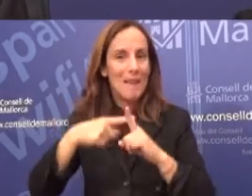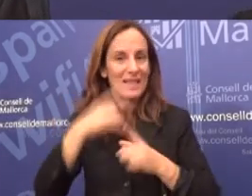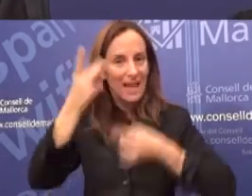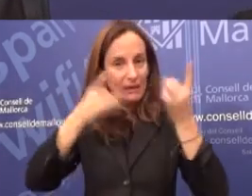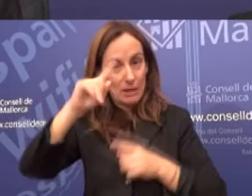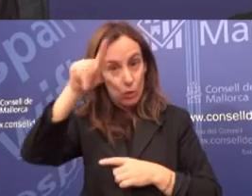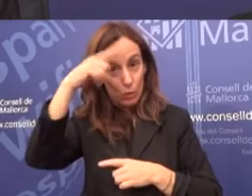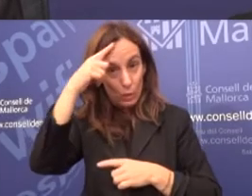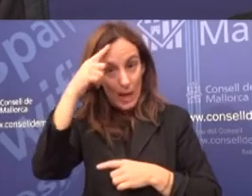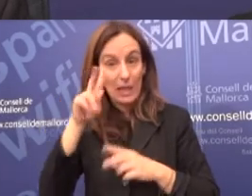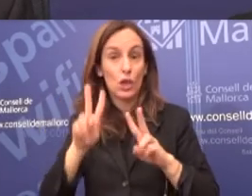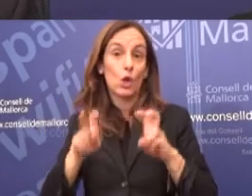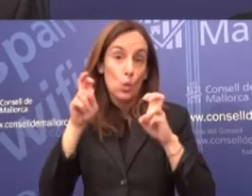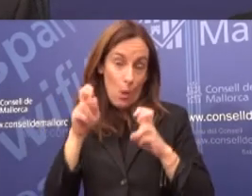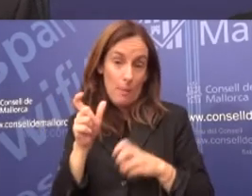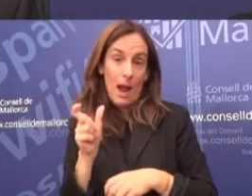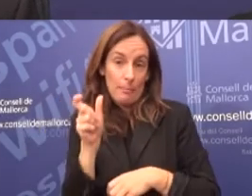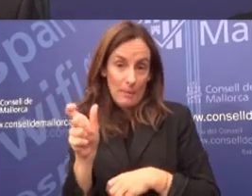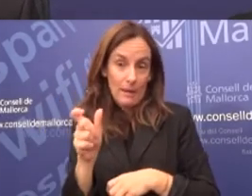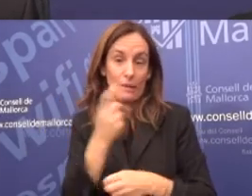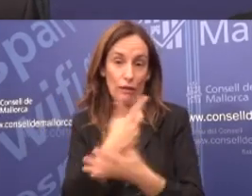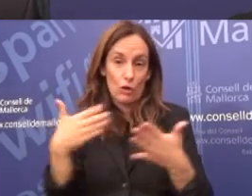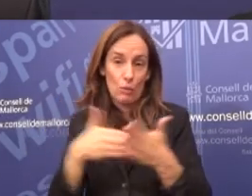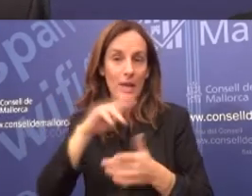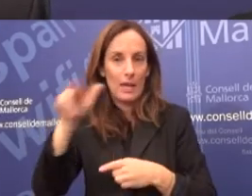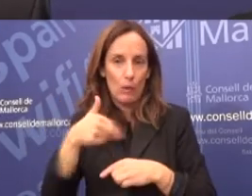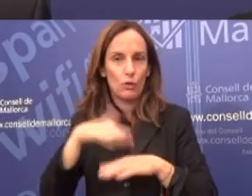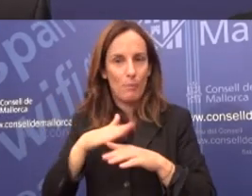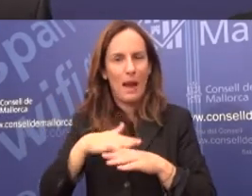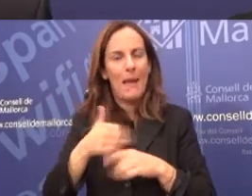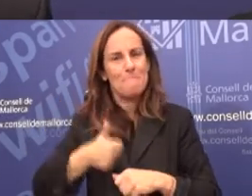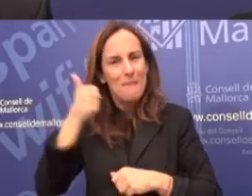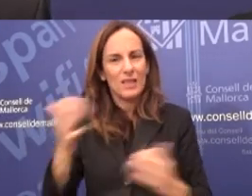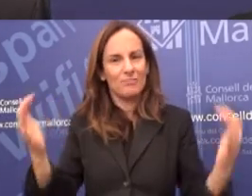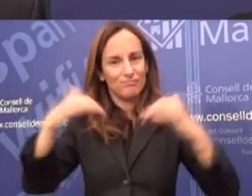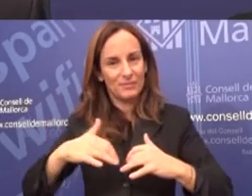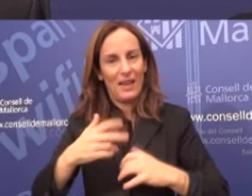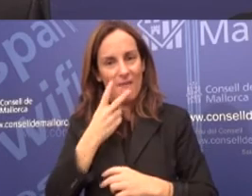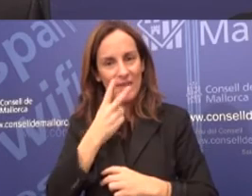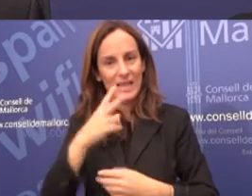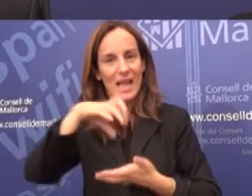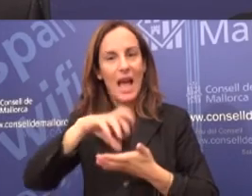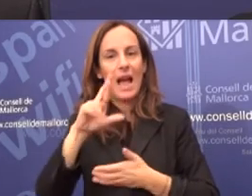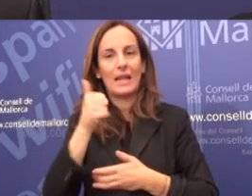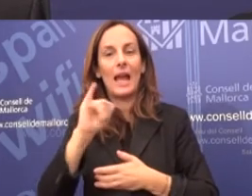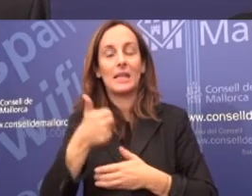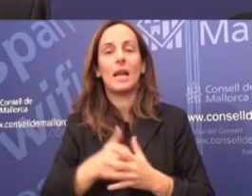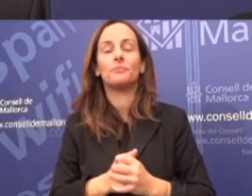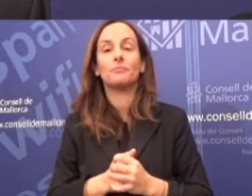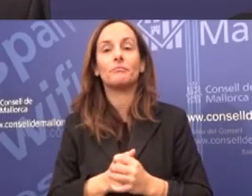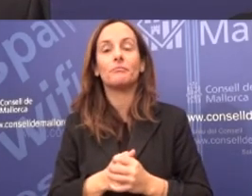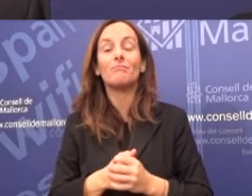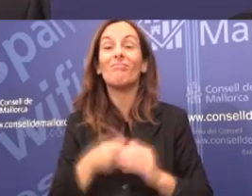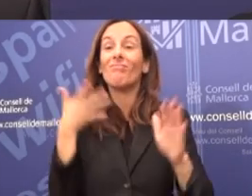d'aquella època i de la Serra de Tramuntana. Per tant, una partida nova que serà un al·licient més perquè se pugui visitar la finca de Raixa.